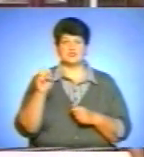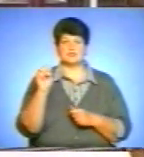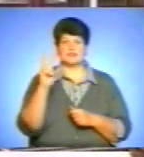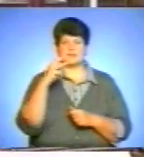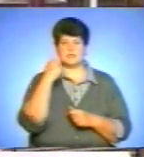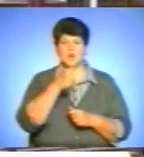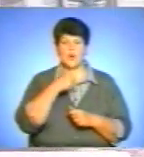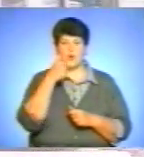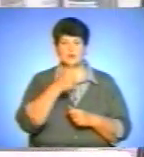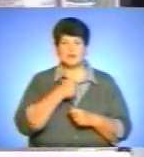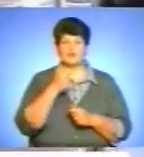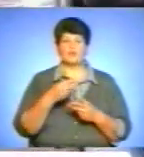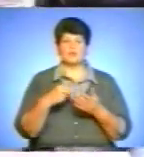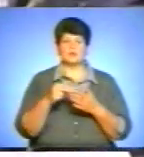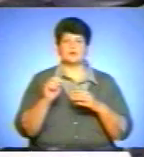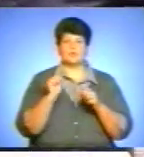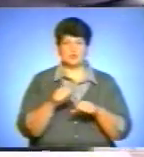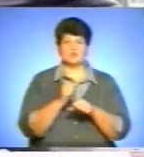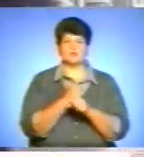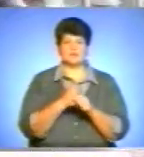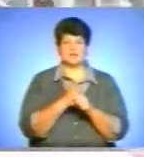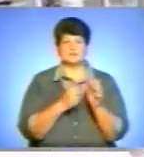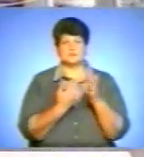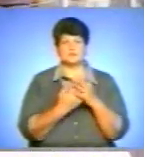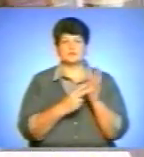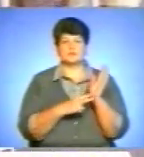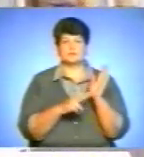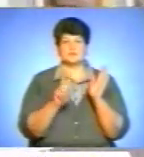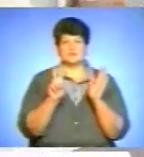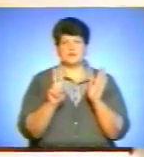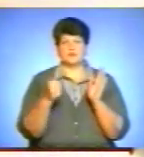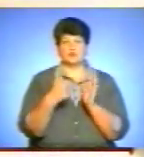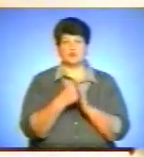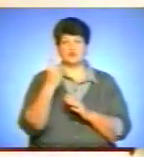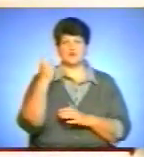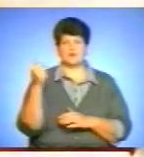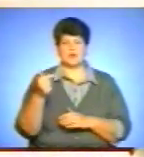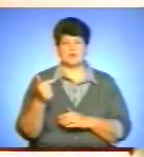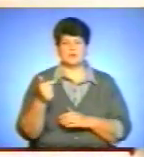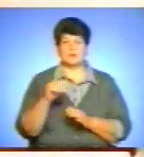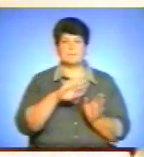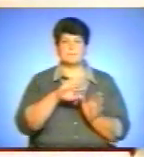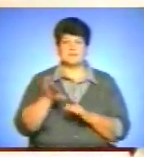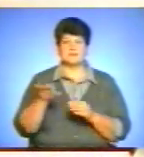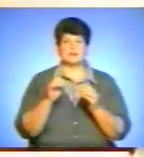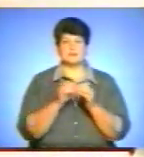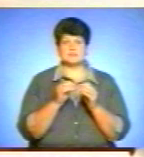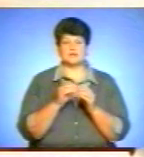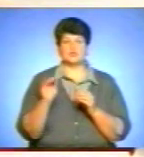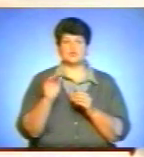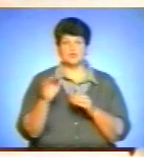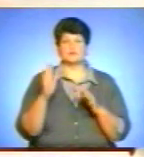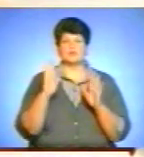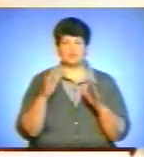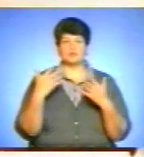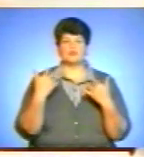Придбати вакцину можна в аптеці, ціна коливається від 72 до 100 гривень. Після 10 жовтня буде в продажі